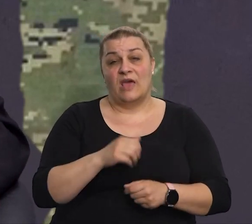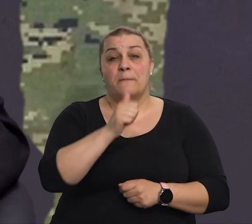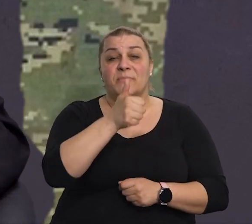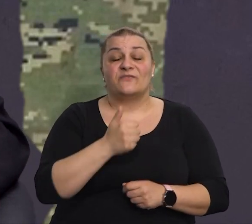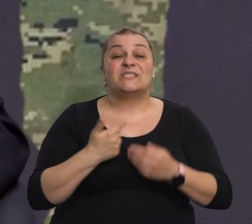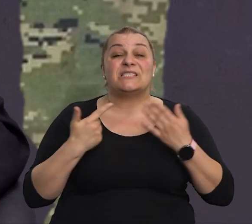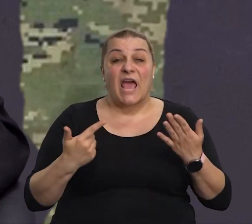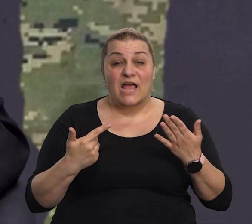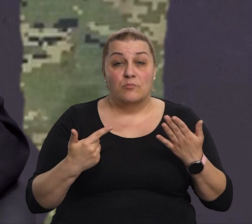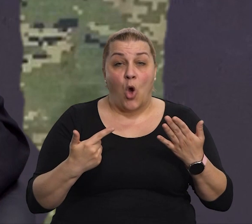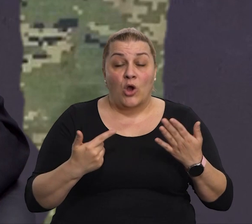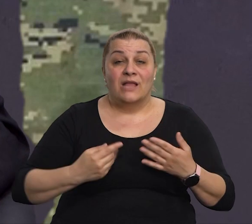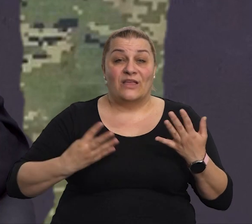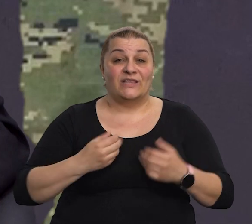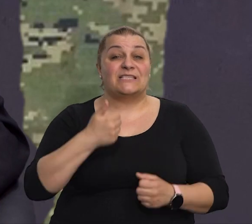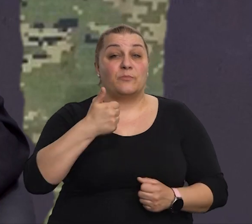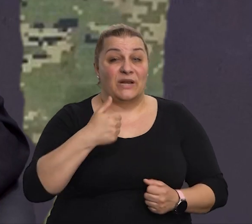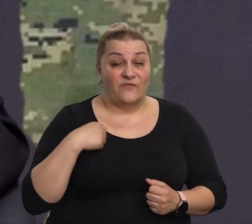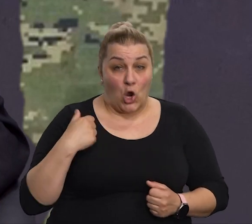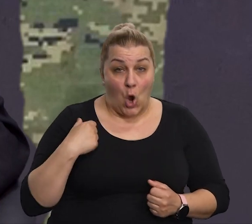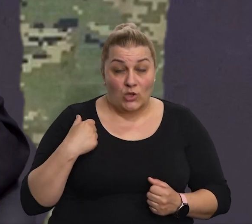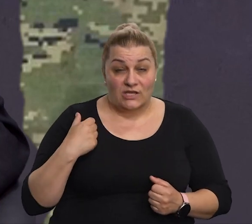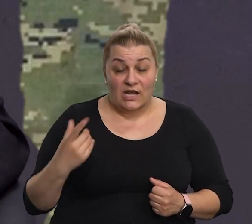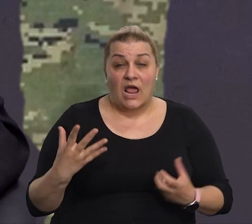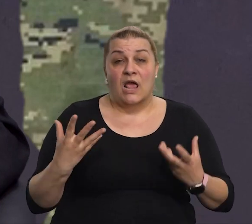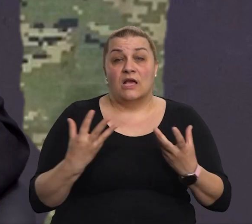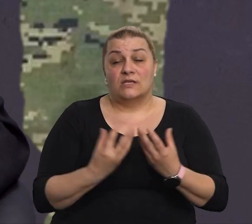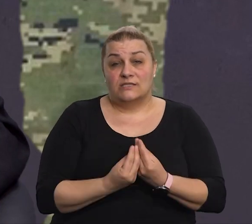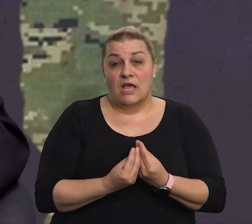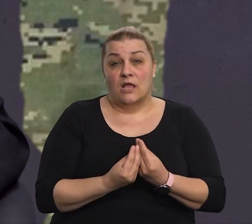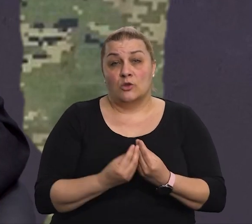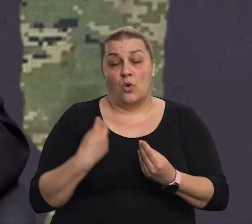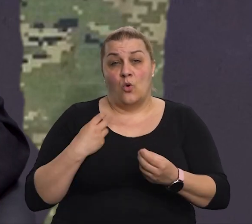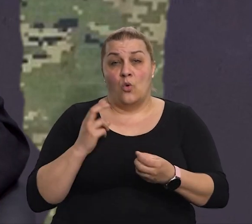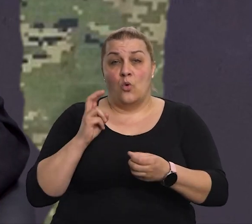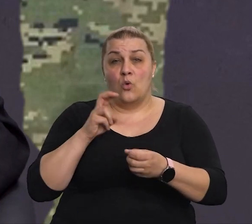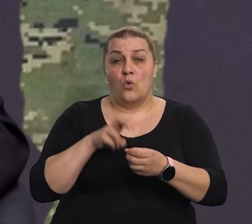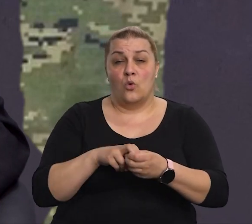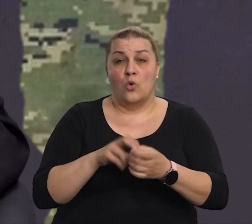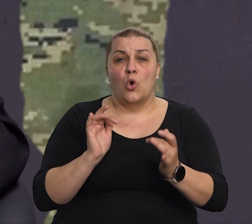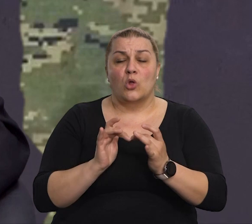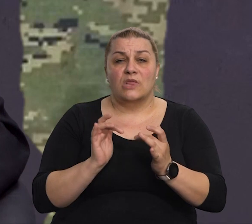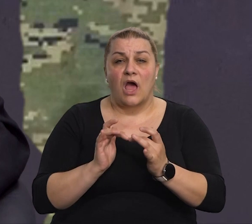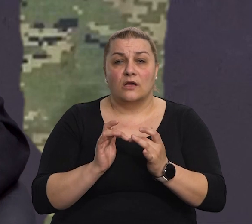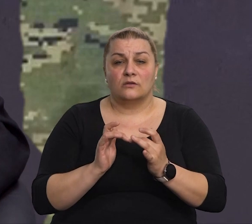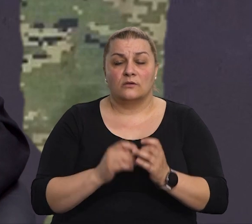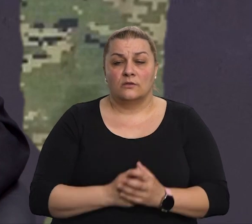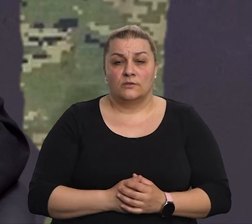91. godine, sa tadašnjim, stupio sam u kontakt sa